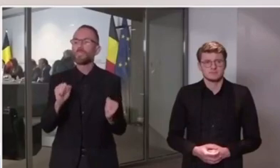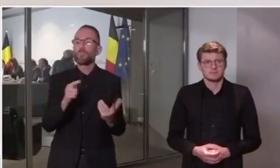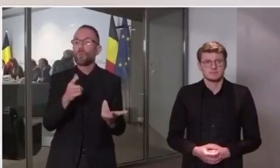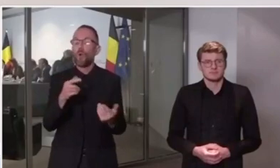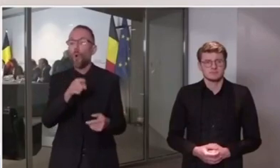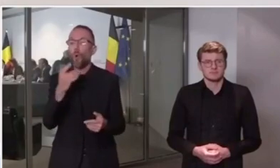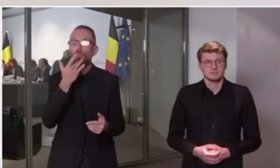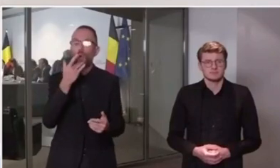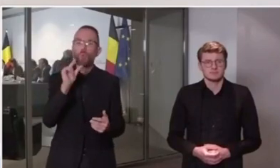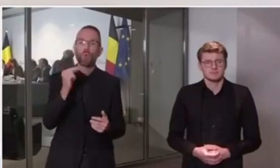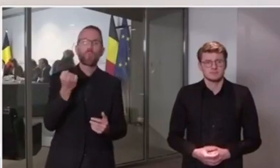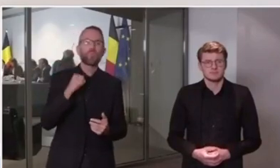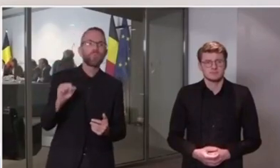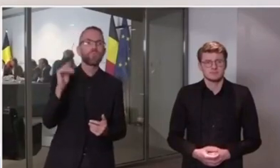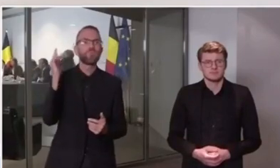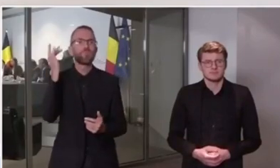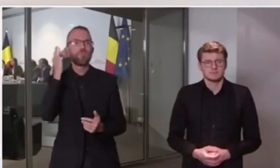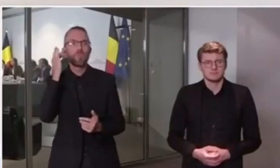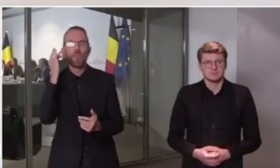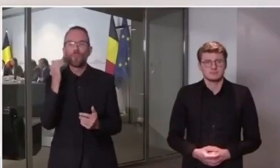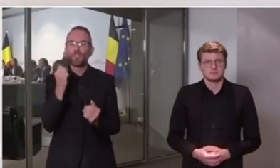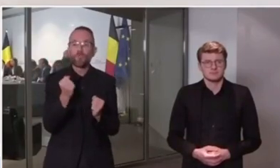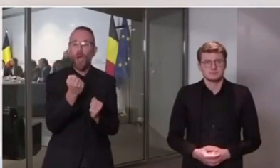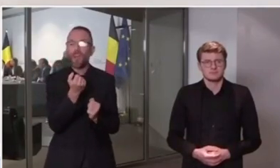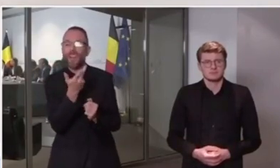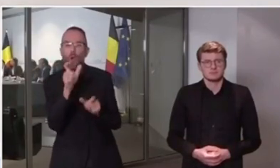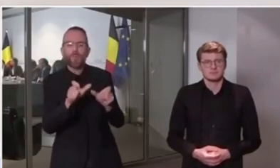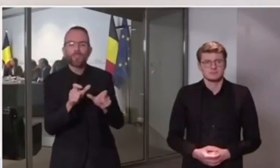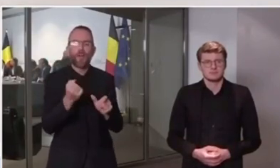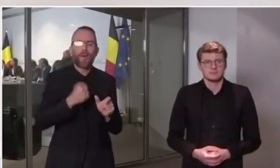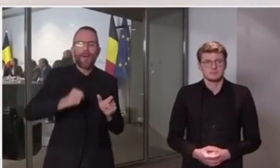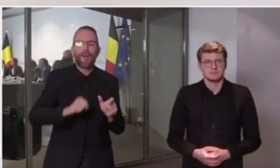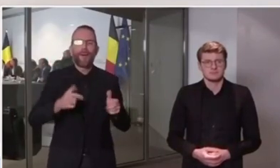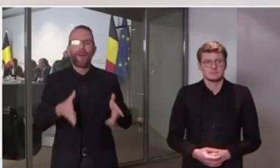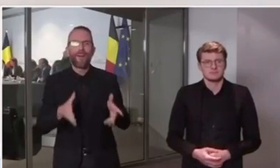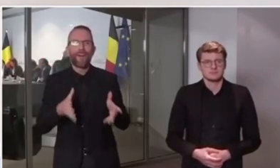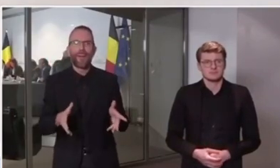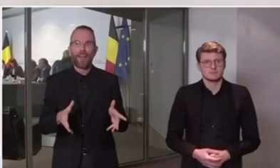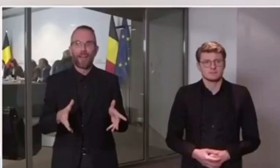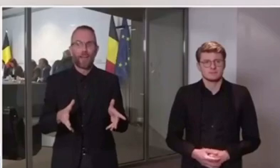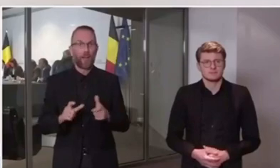-uns, est comme conséquence que l'ensemble du pays soit pénalisé.